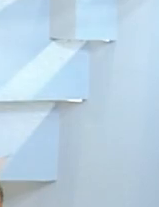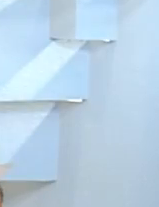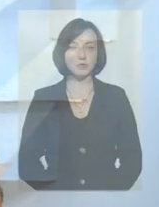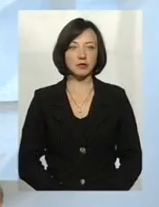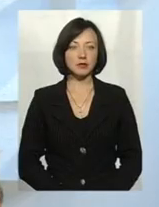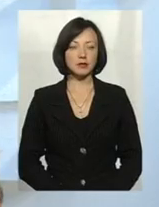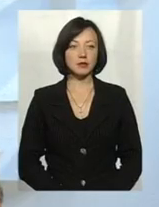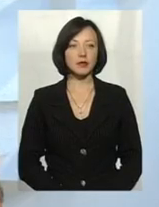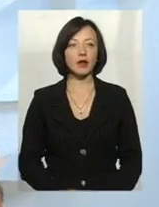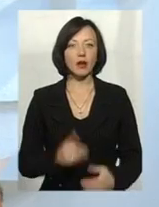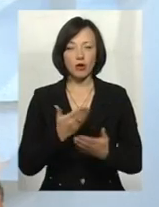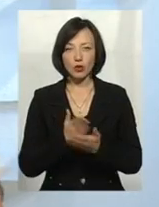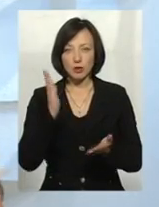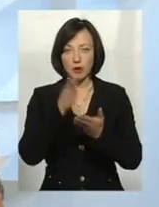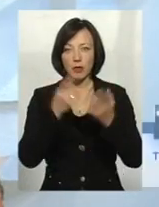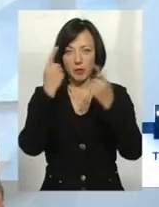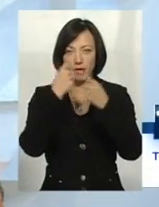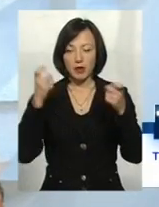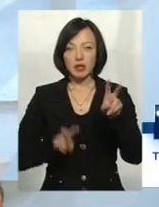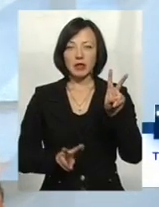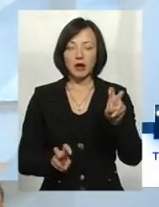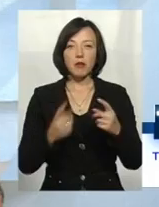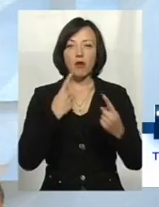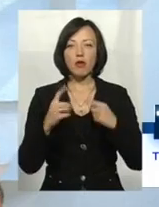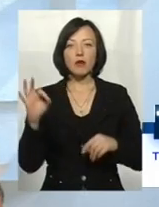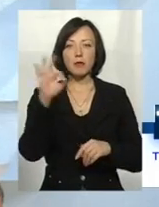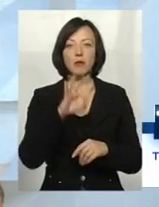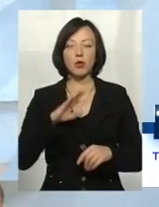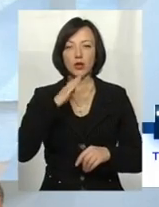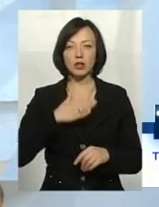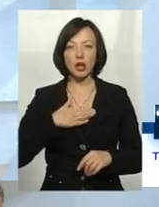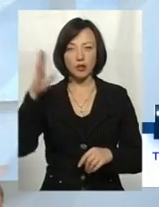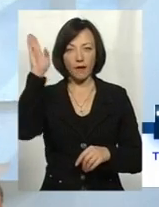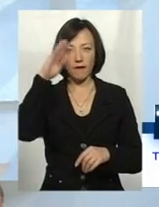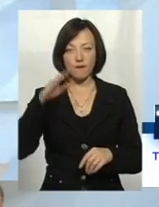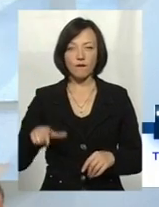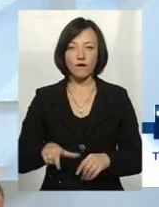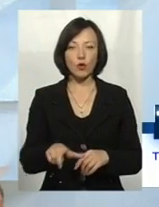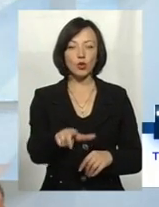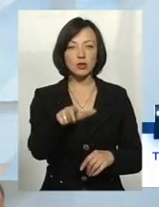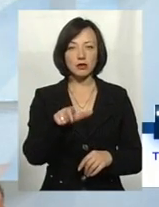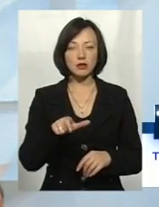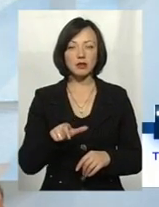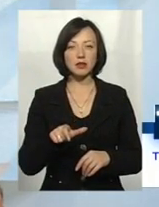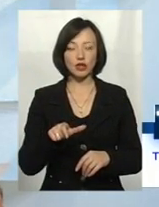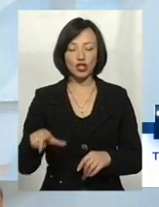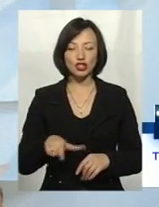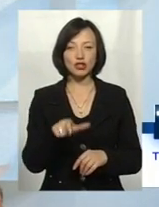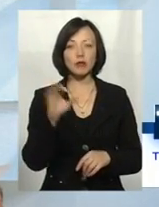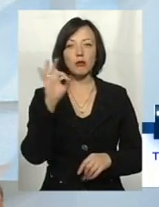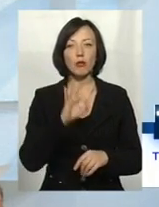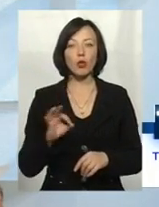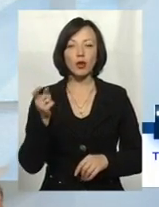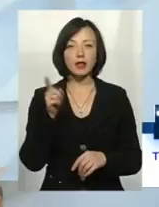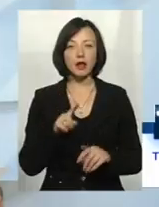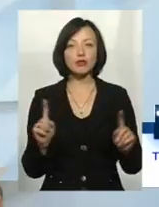Отже, в прямому ефірі тема. Сьогодні говоримо про наші водойми, про наші водні артерії, про те,